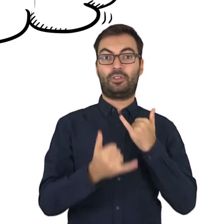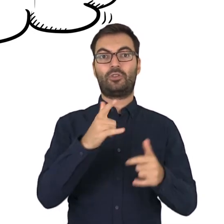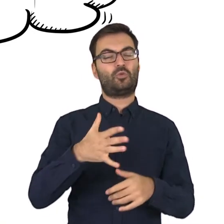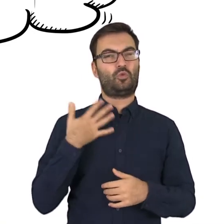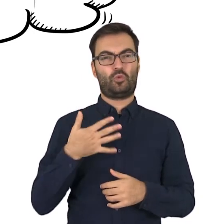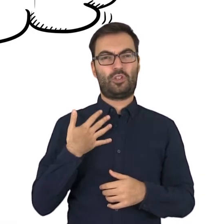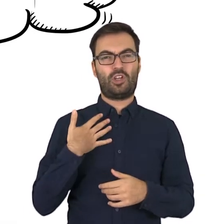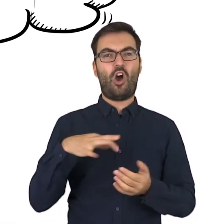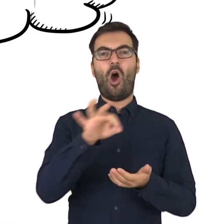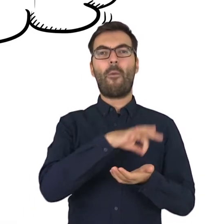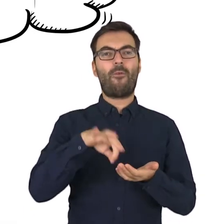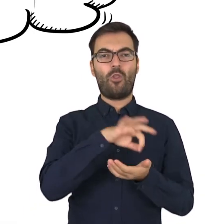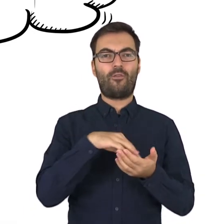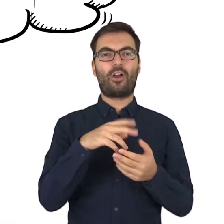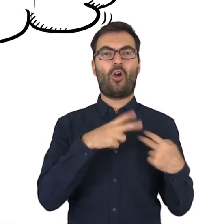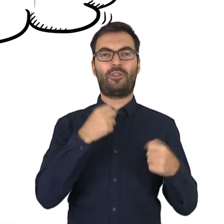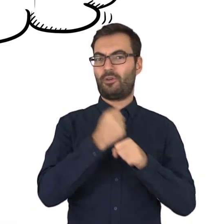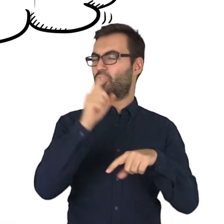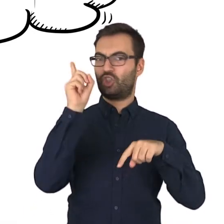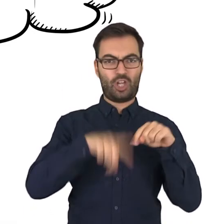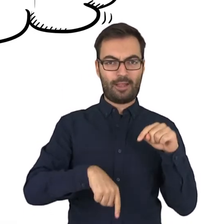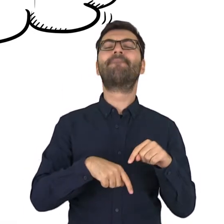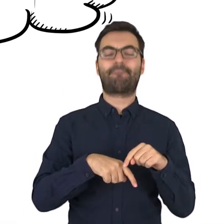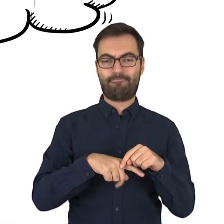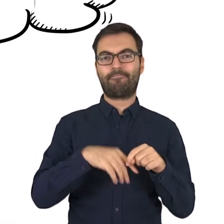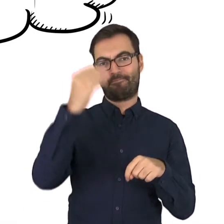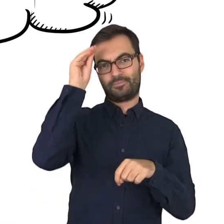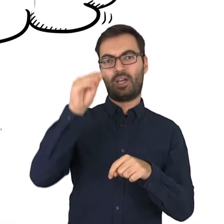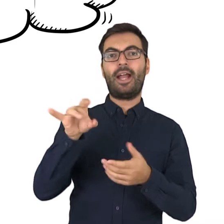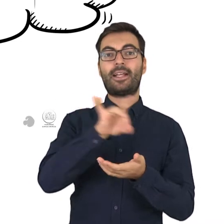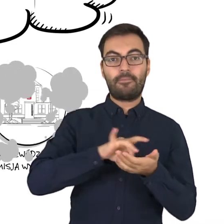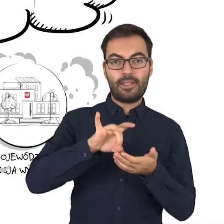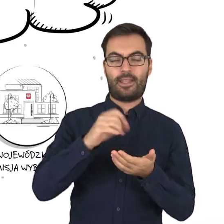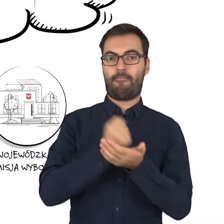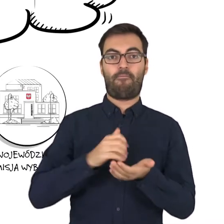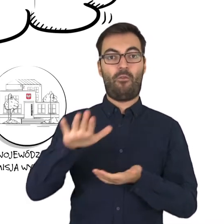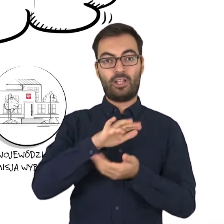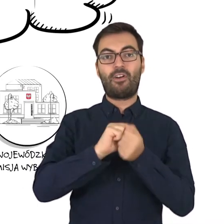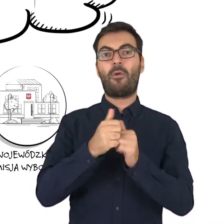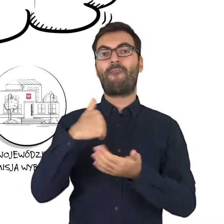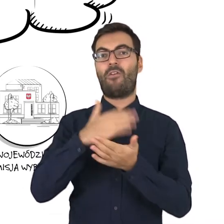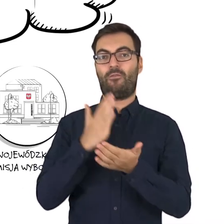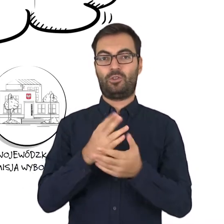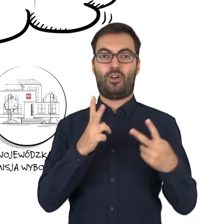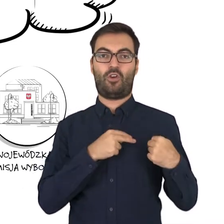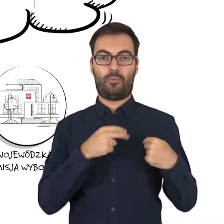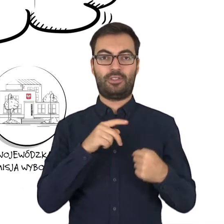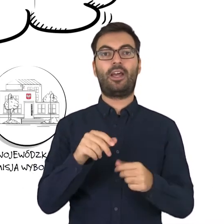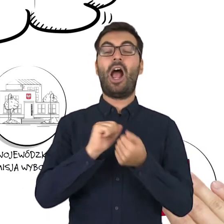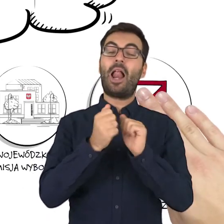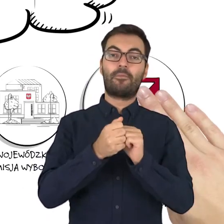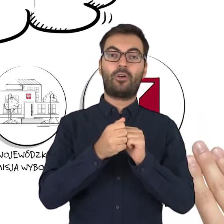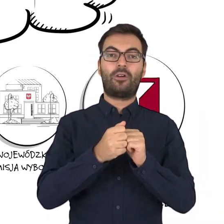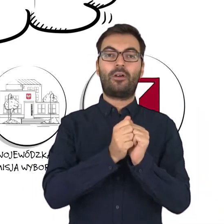Jeżeli uważasz, że obwodowa komisja wyborcza pracuje źle, poinformuj o tym gminną, powiatową lub wojewódzką komisję wyborczą